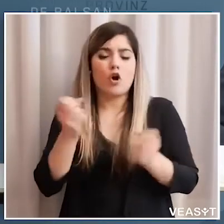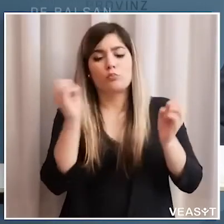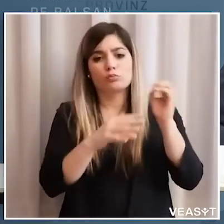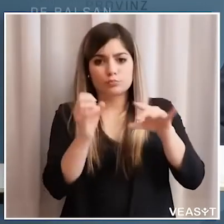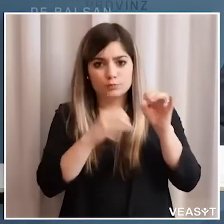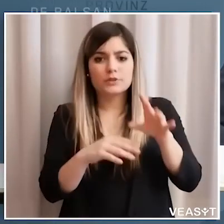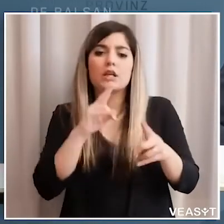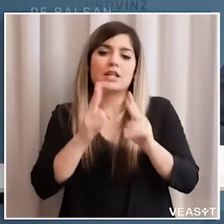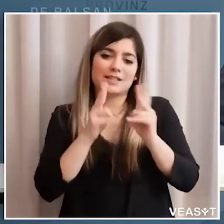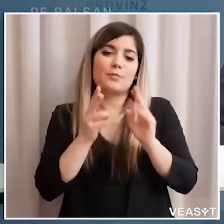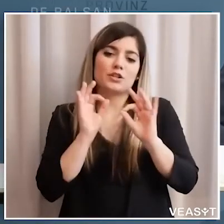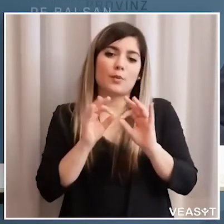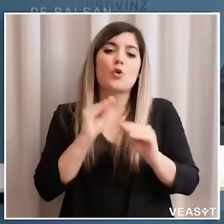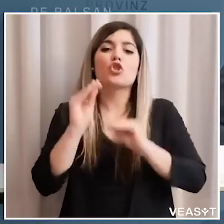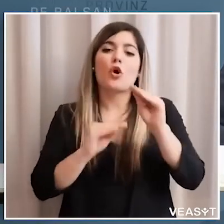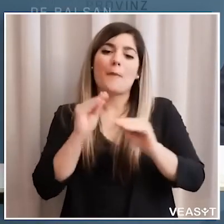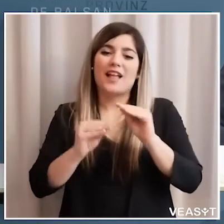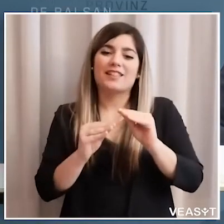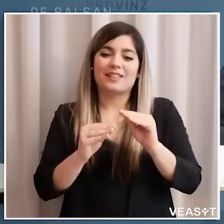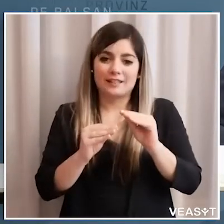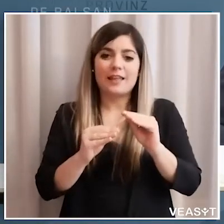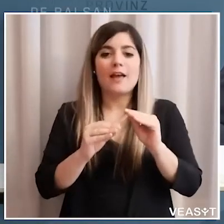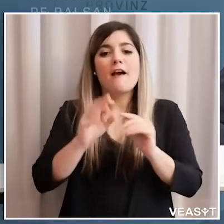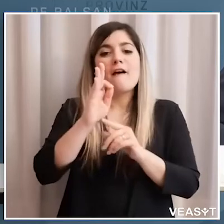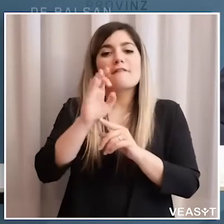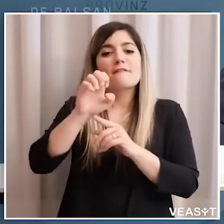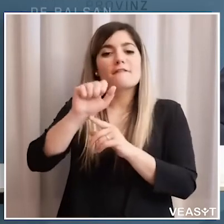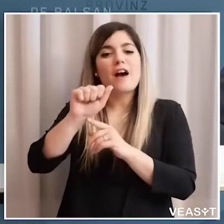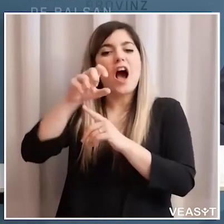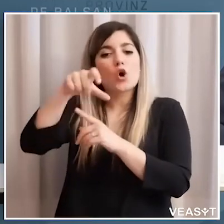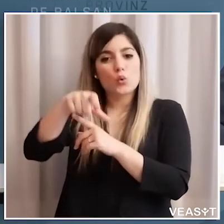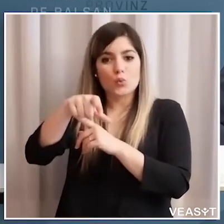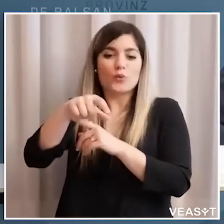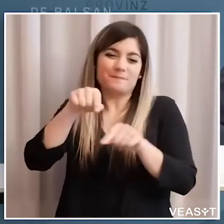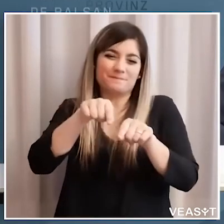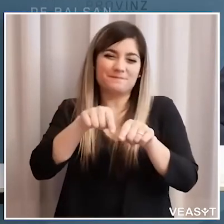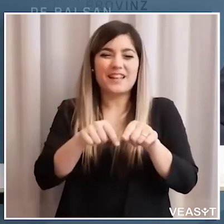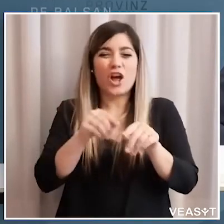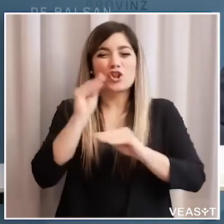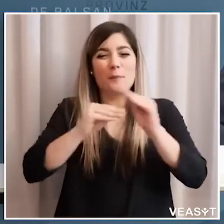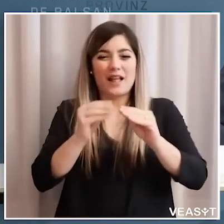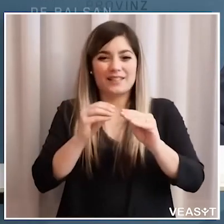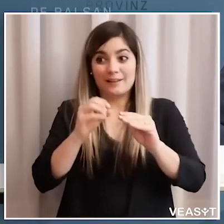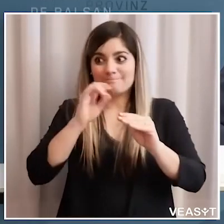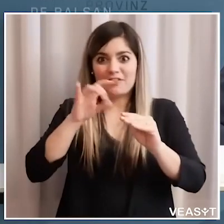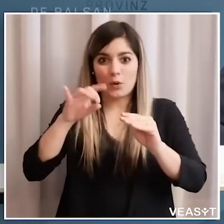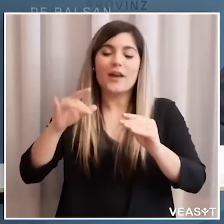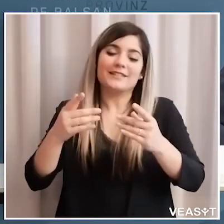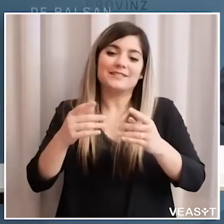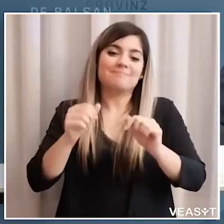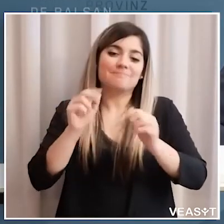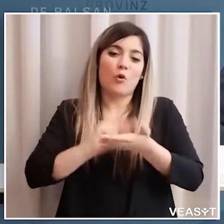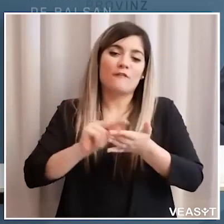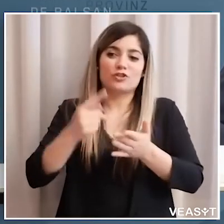arrivano anche le risposte alle domande frequenti cosiddette FAQ anche quelle saranno curate dai nostri